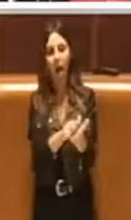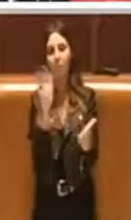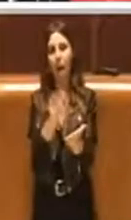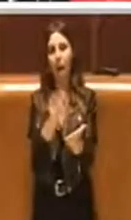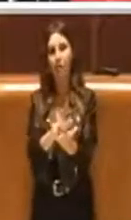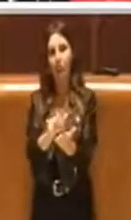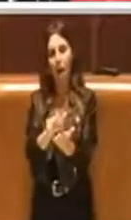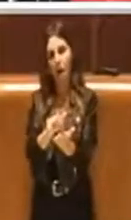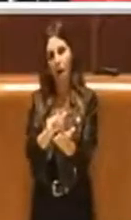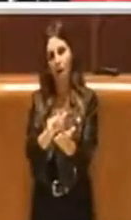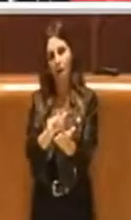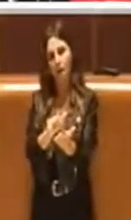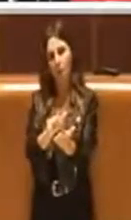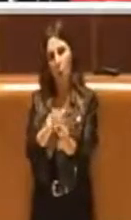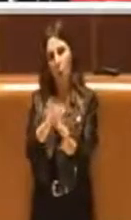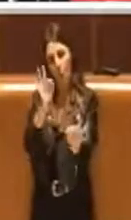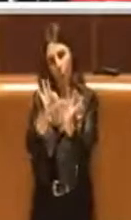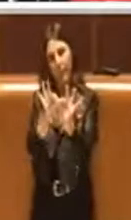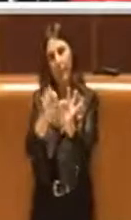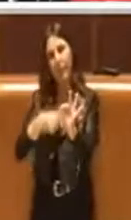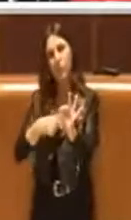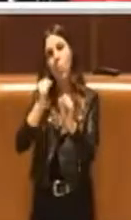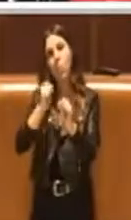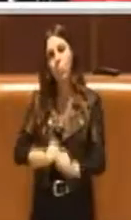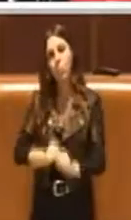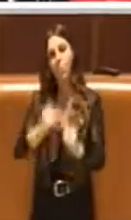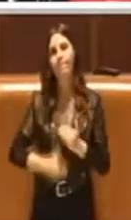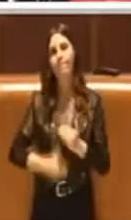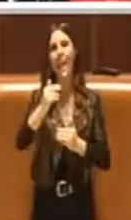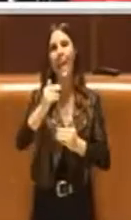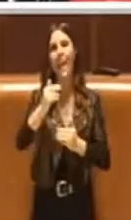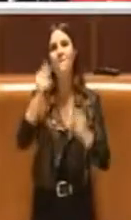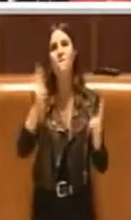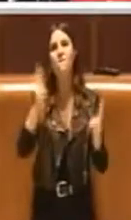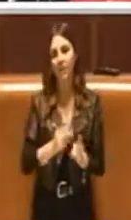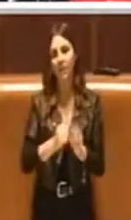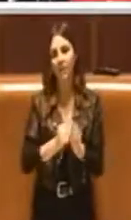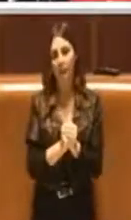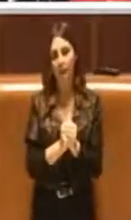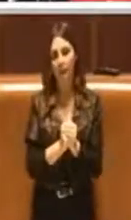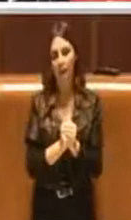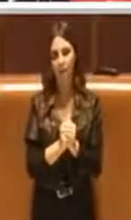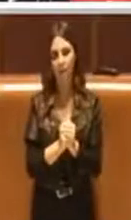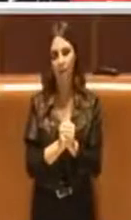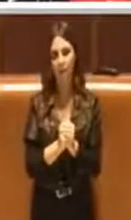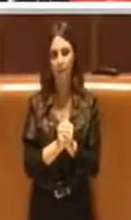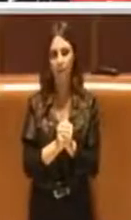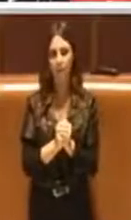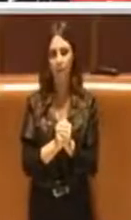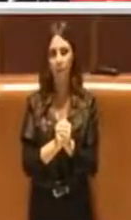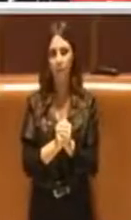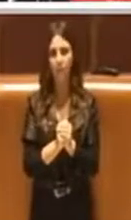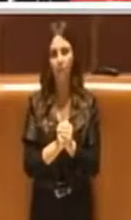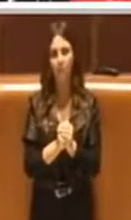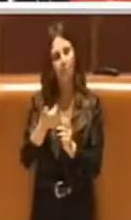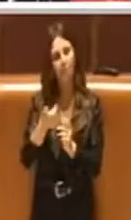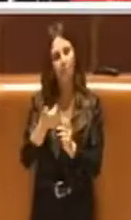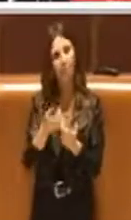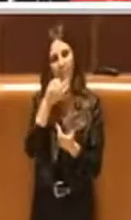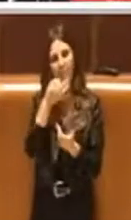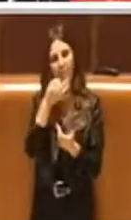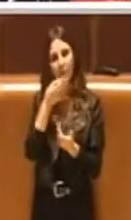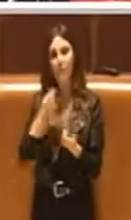effettivi e poi nell'assemblea dei soci ratificarli. Quindi attendiamo con